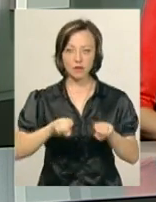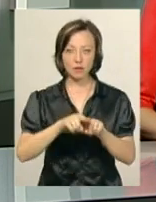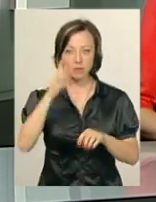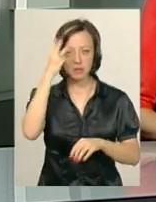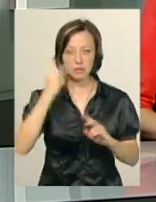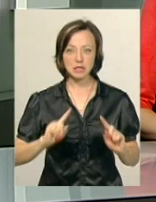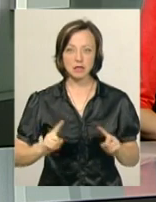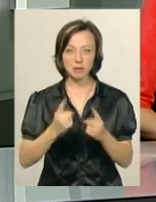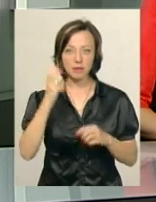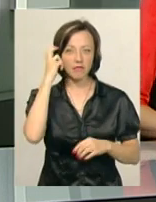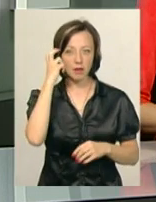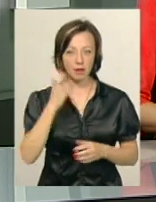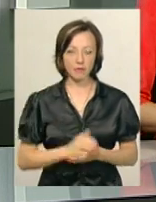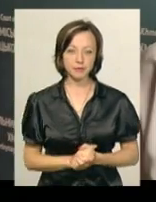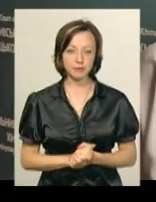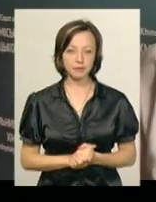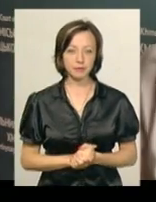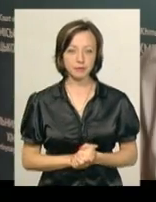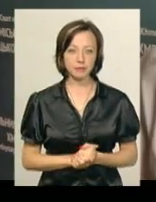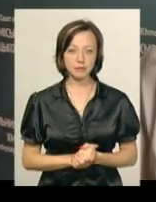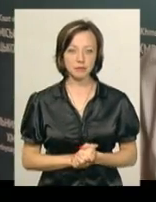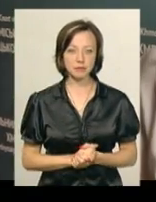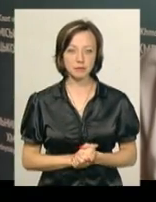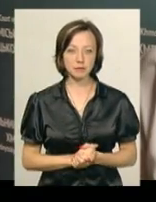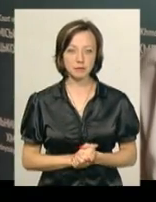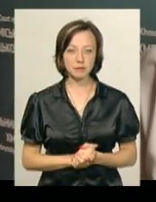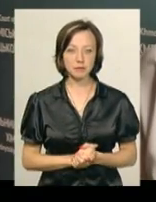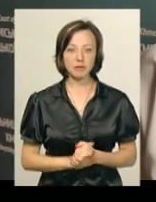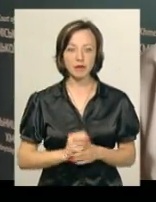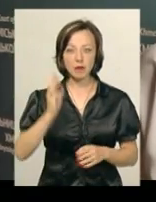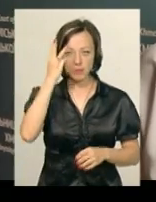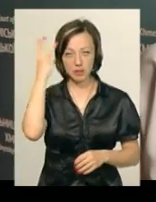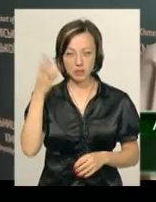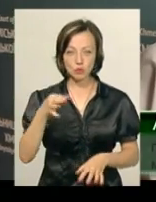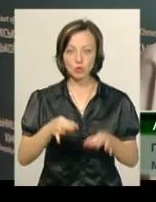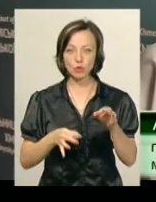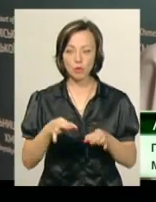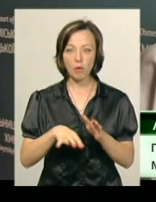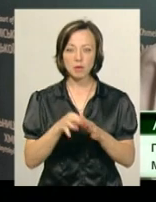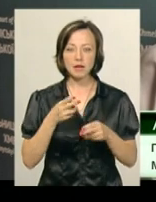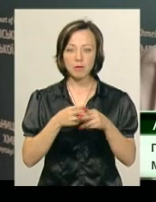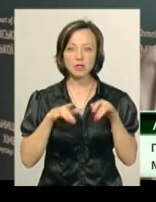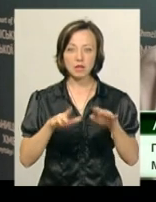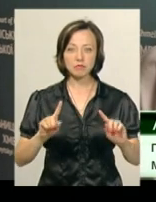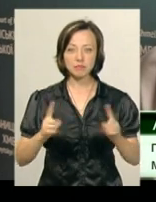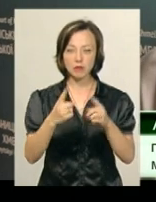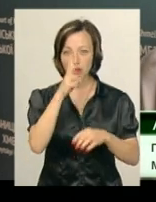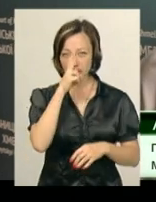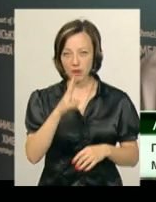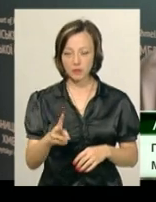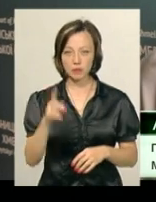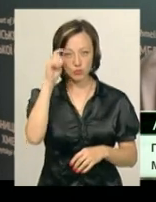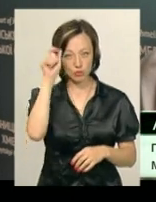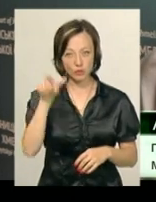затримали його у Києві. Хмельницький міськрайонний суд обрано запобіжний захист у вигляді тримання під вартою строком на 2 місяці